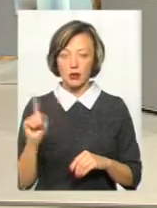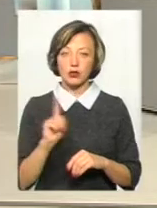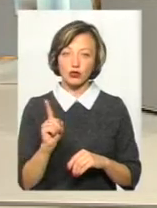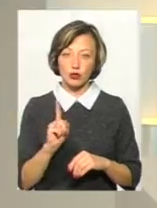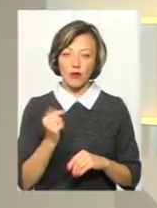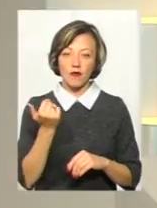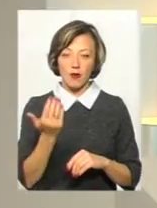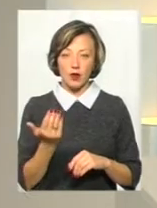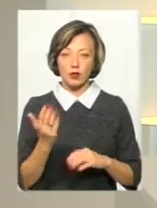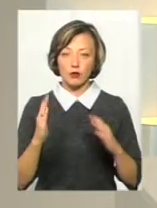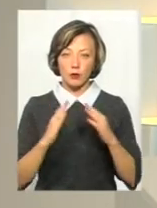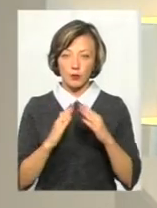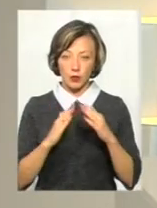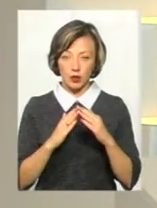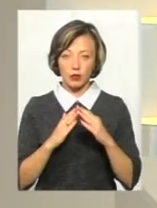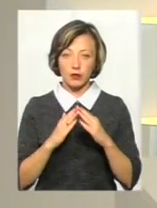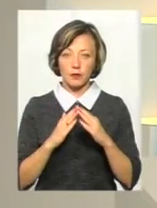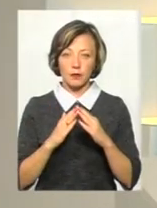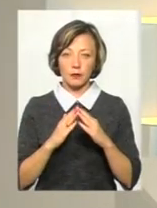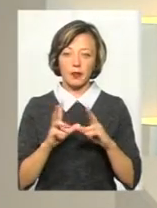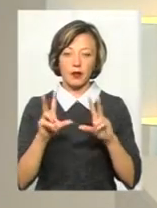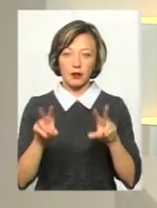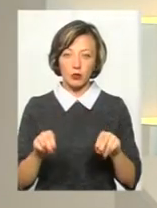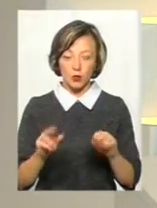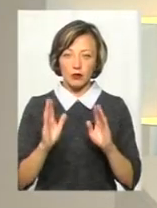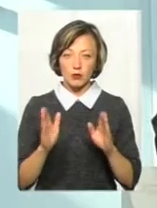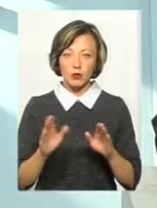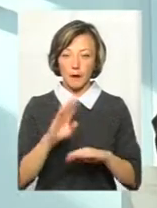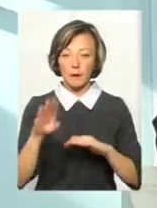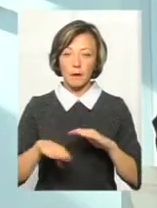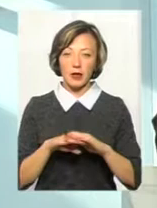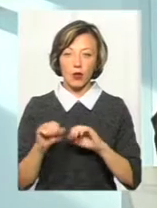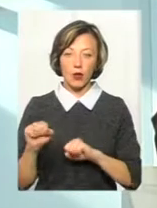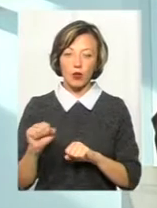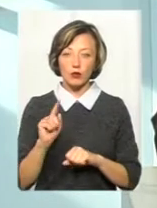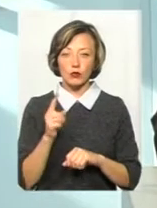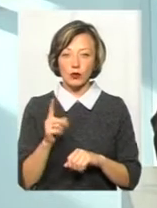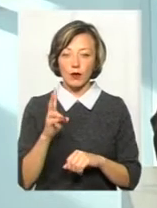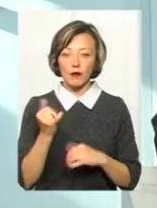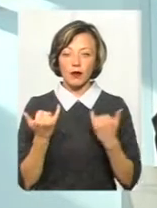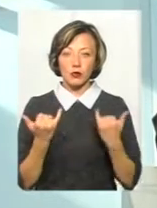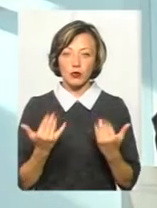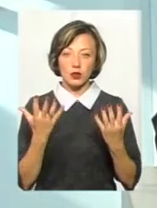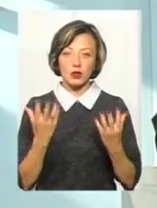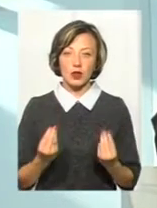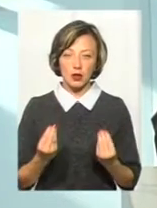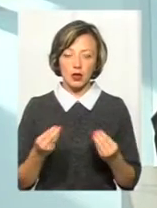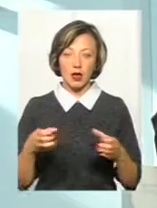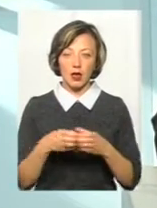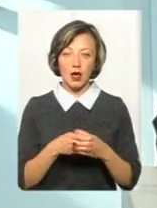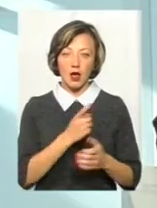ваше помешкання гарантовано буде під охороною. Тому що на сьогоднішній день наряди